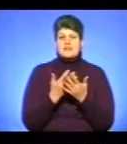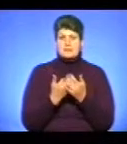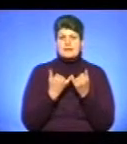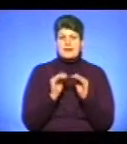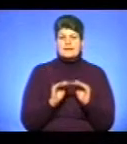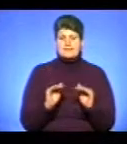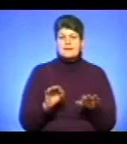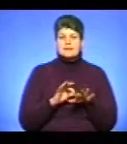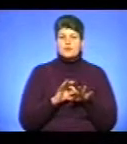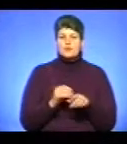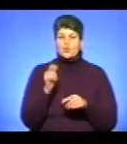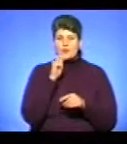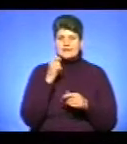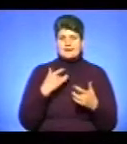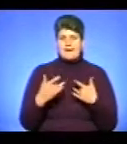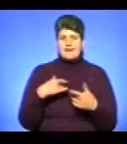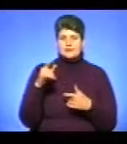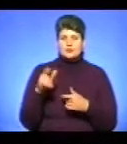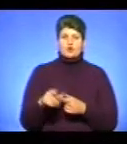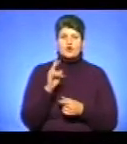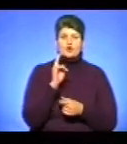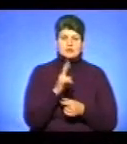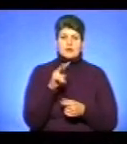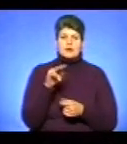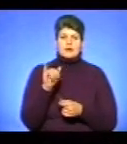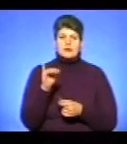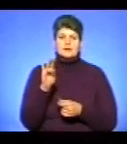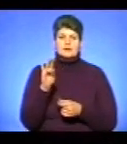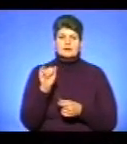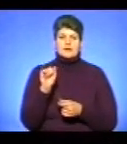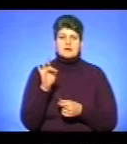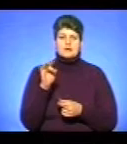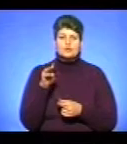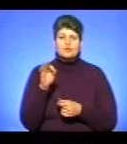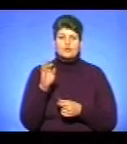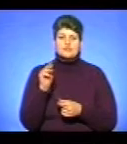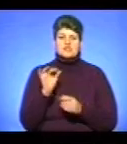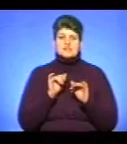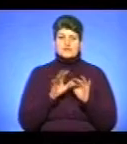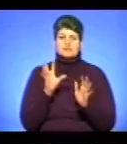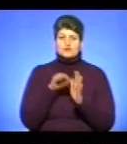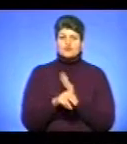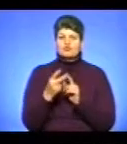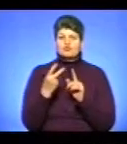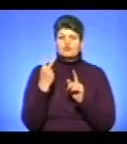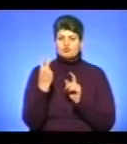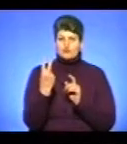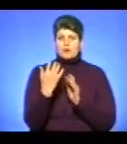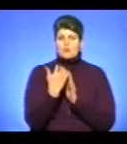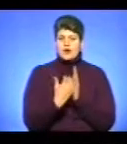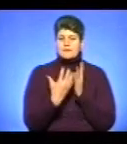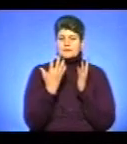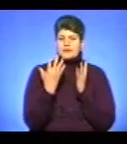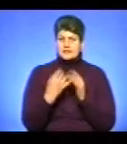який провів український актор та режисер Константин Лінартович. Захід увійшов до другого програмного дня Третього всеукраїнського